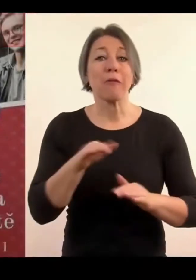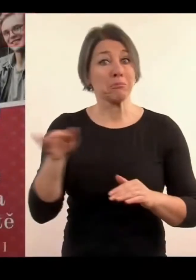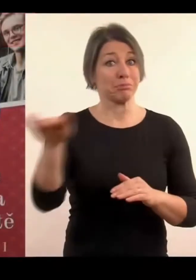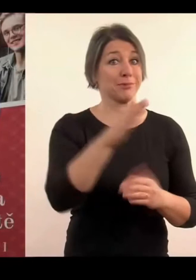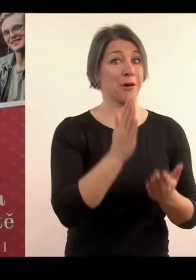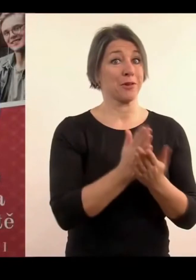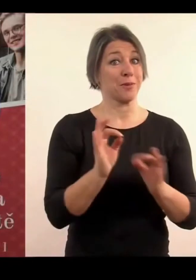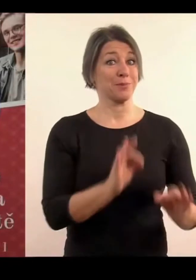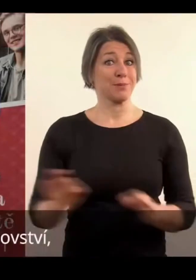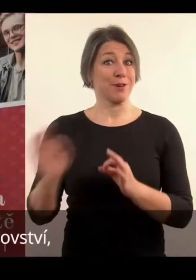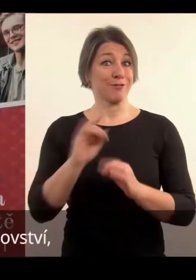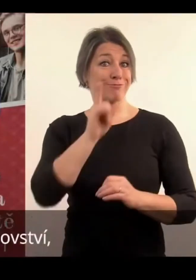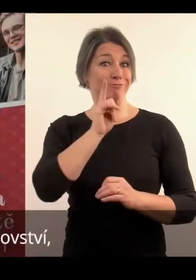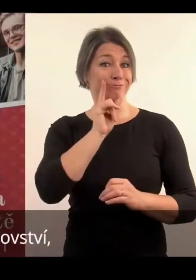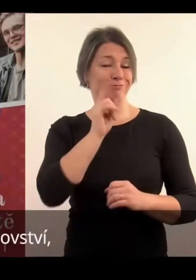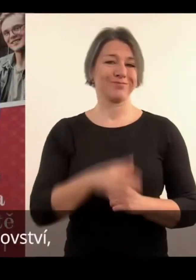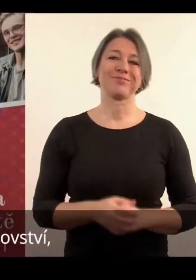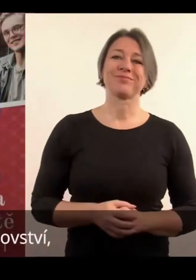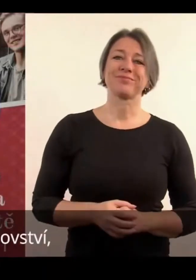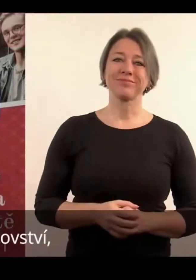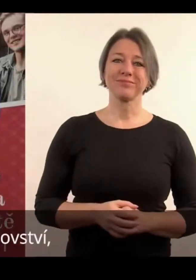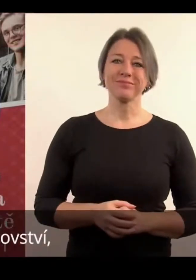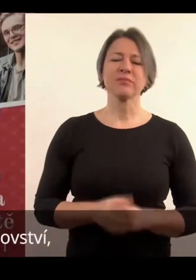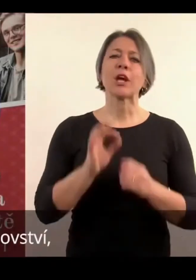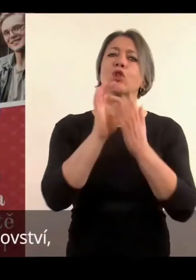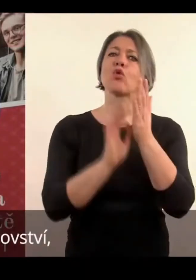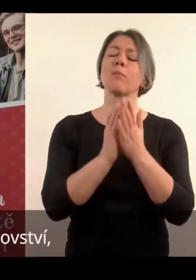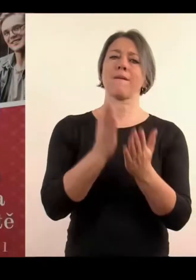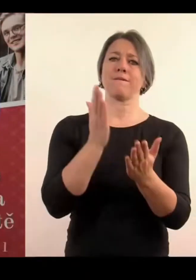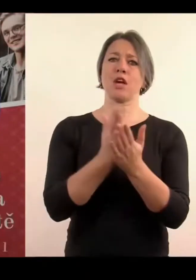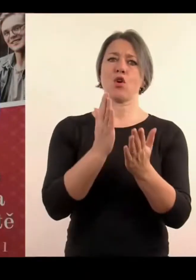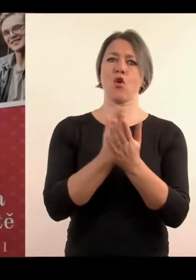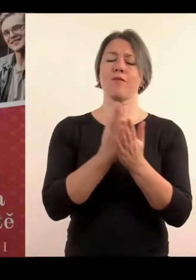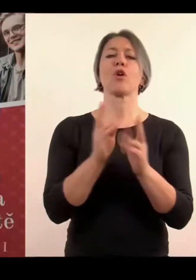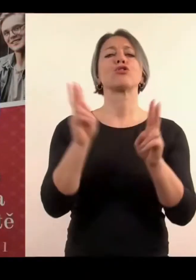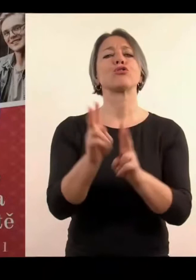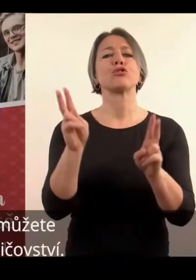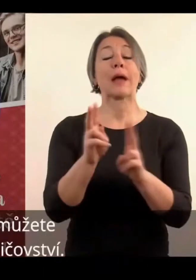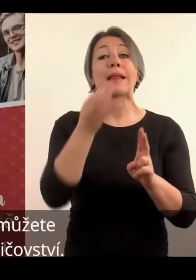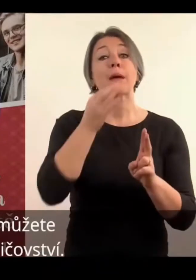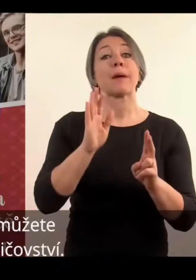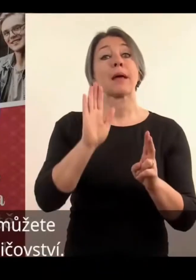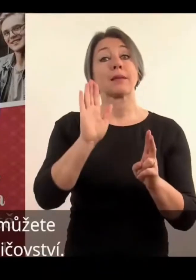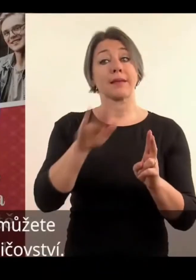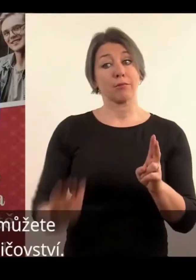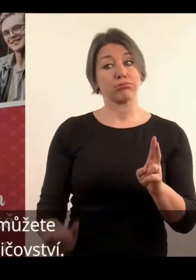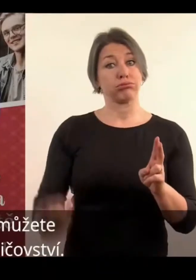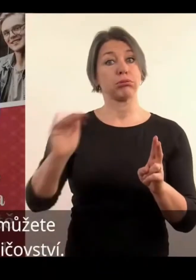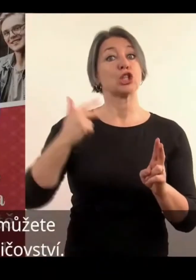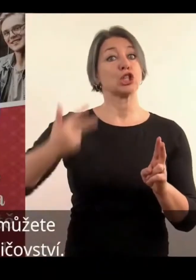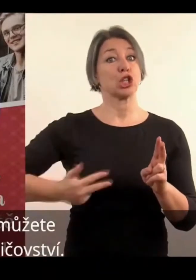Když se týče uznané doby lodičeřství, pokud máte dítě do tří let,